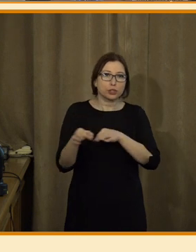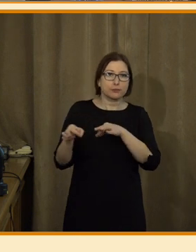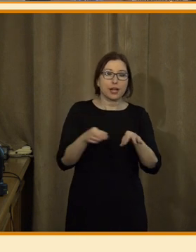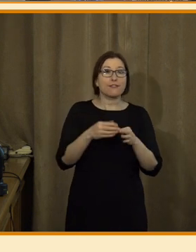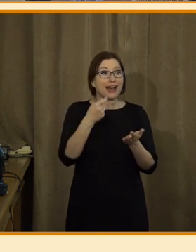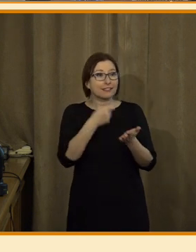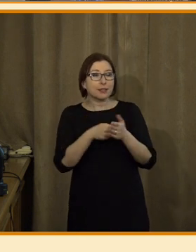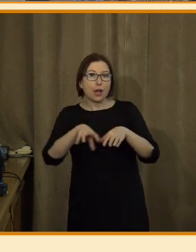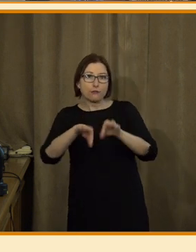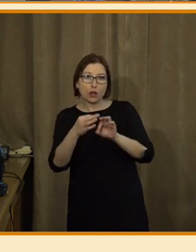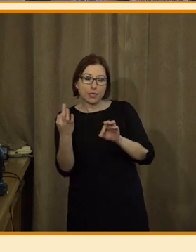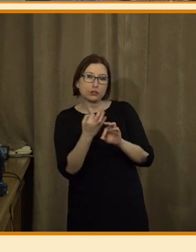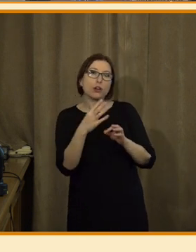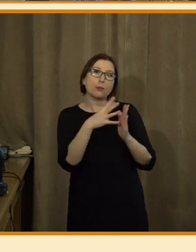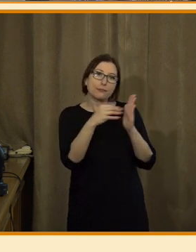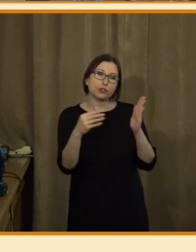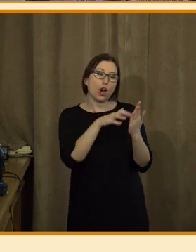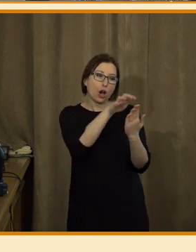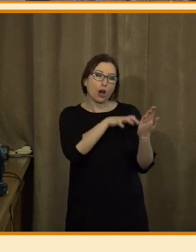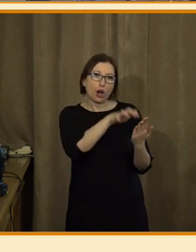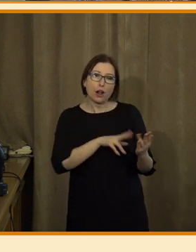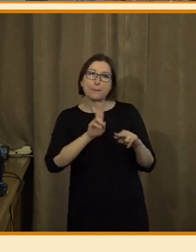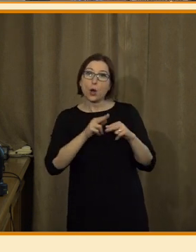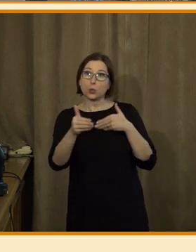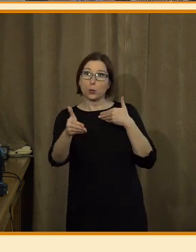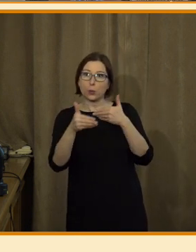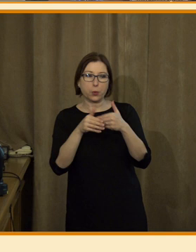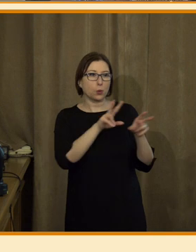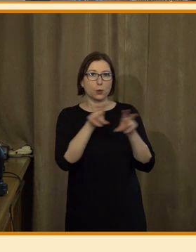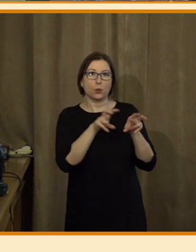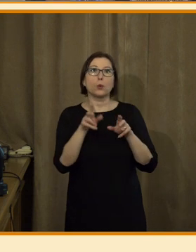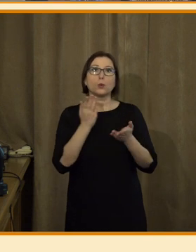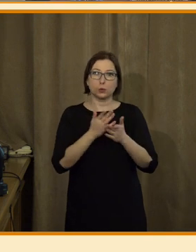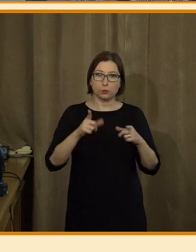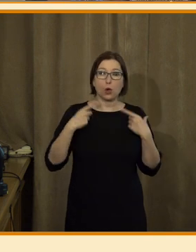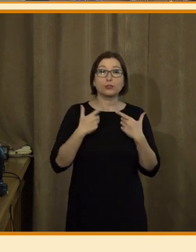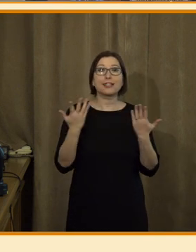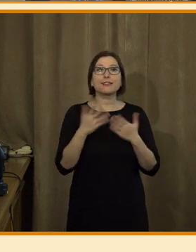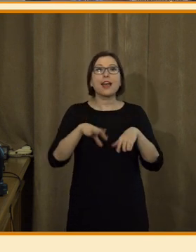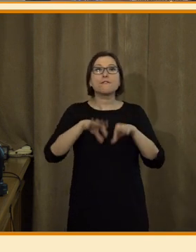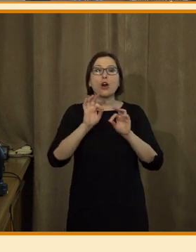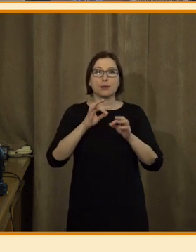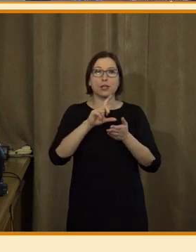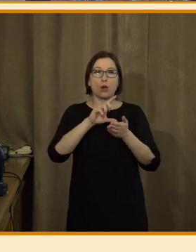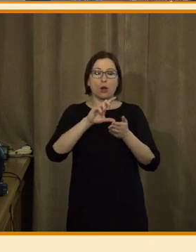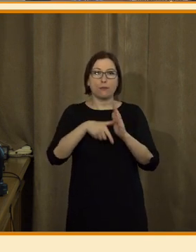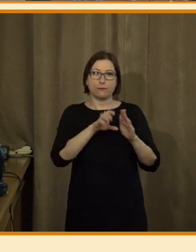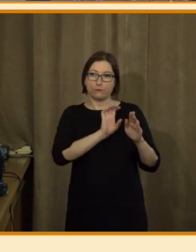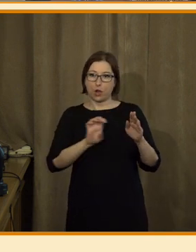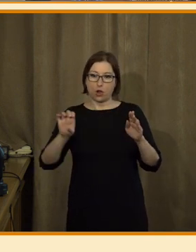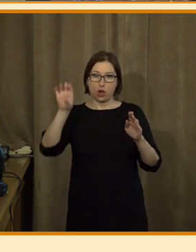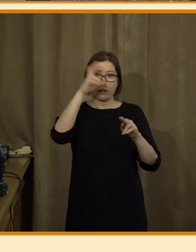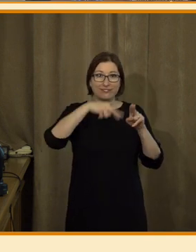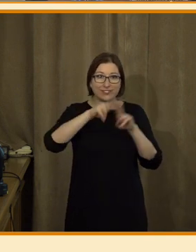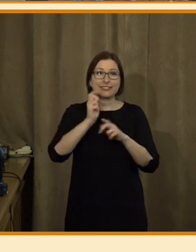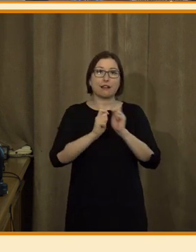na tom charakteru voleb. Tam, kde je těch volebních obvodů a podobně víc, tak